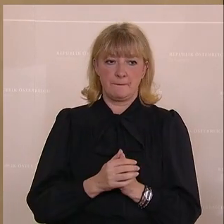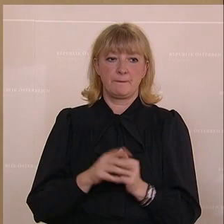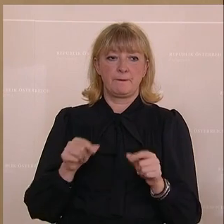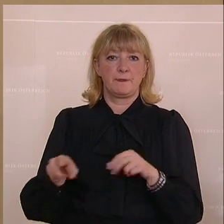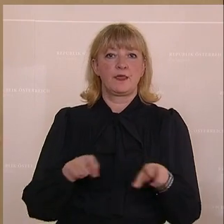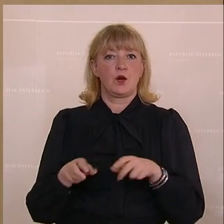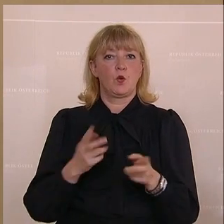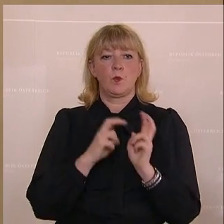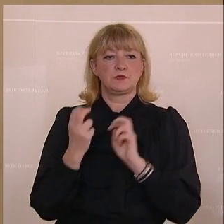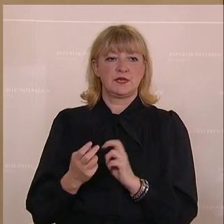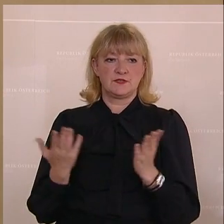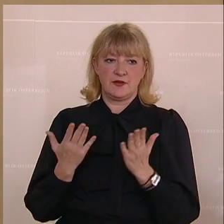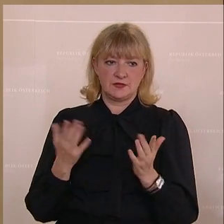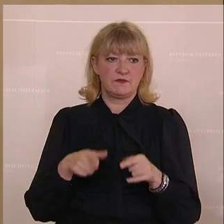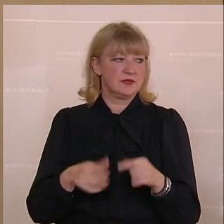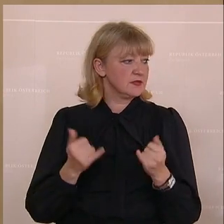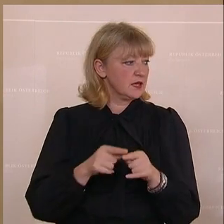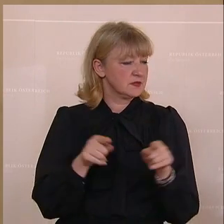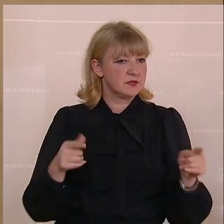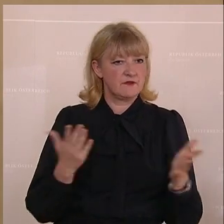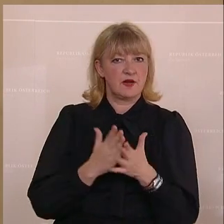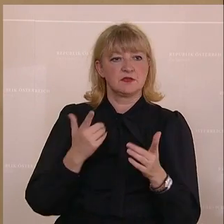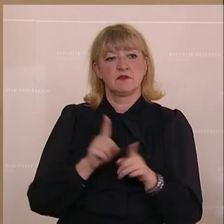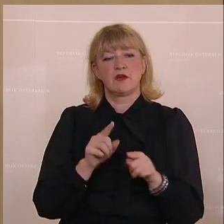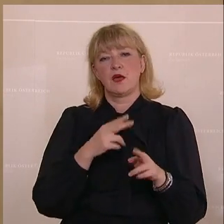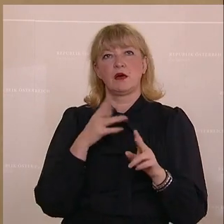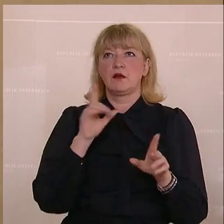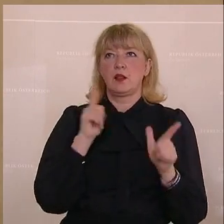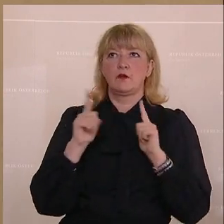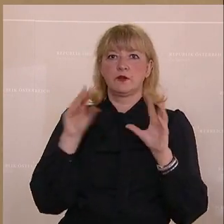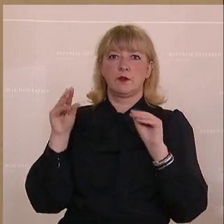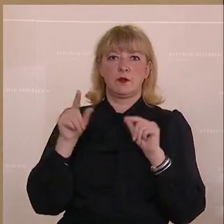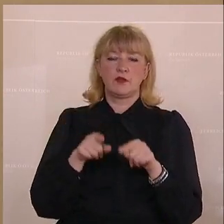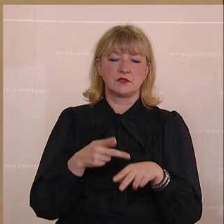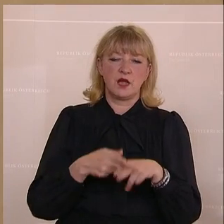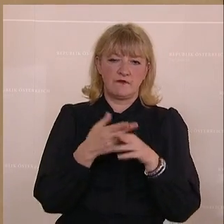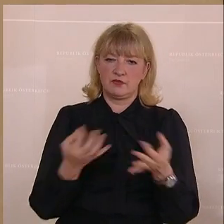die Regierung umsetzt, und das, was ihr an heißer Luft da von euch gebt, hilft keiner Familie.